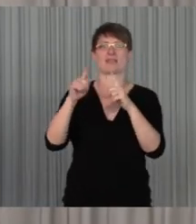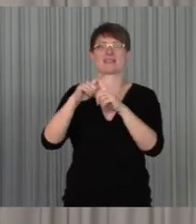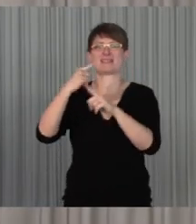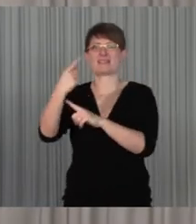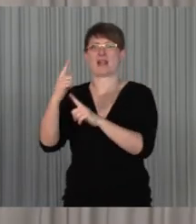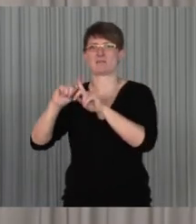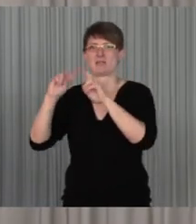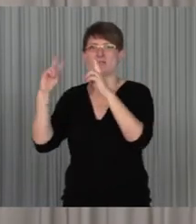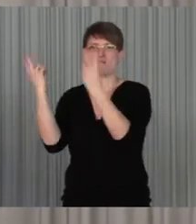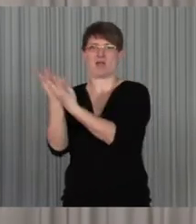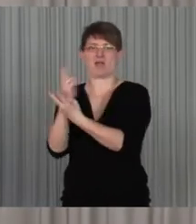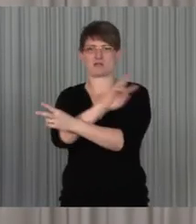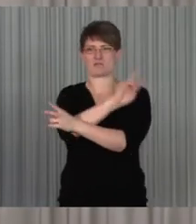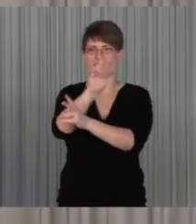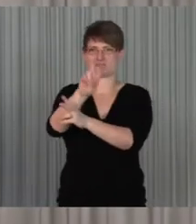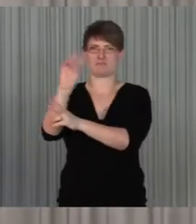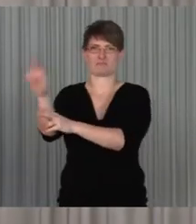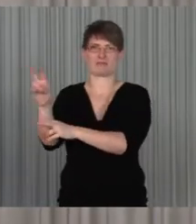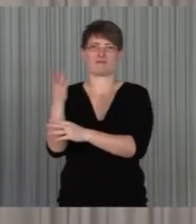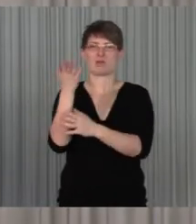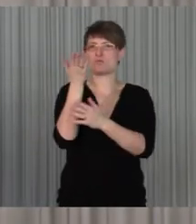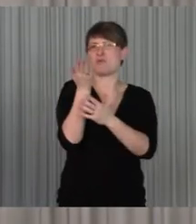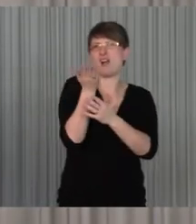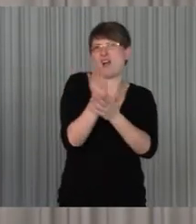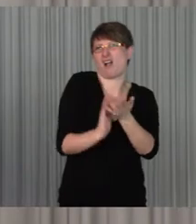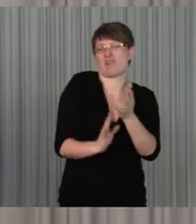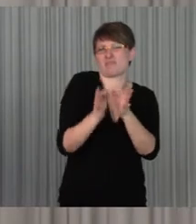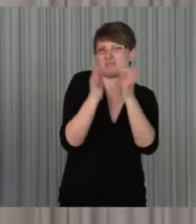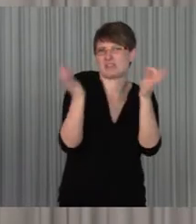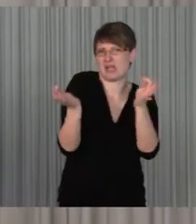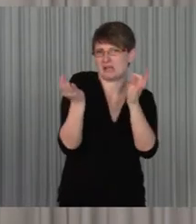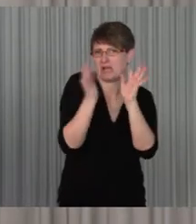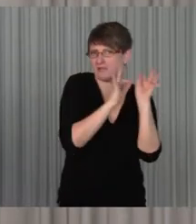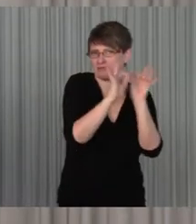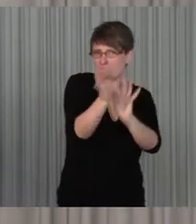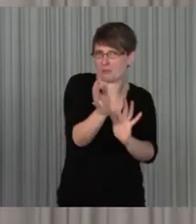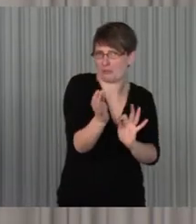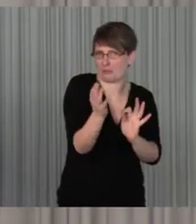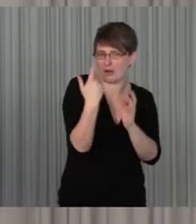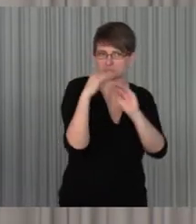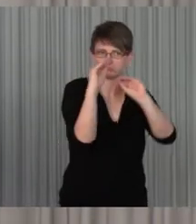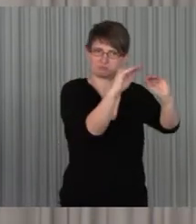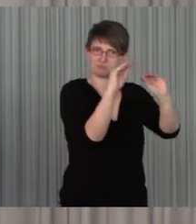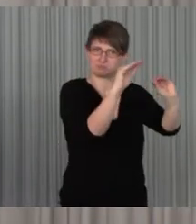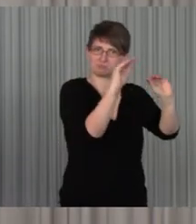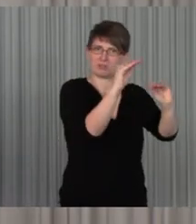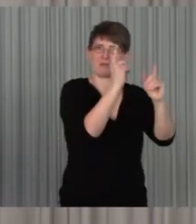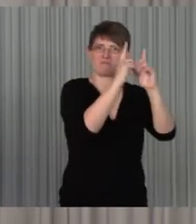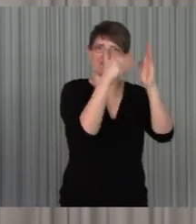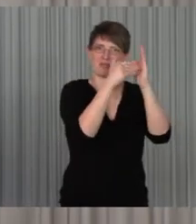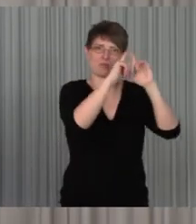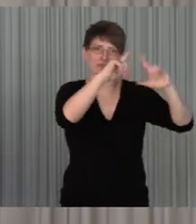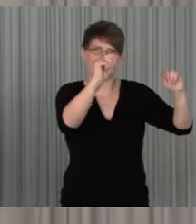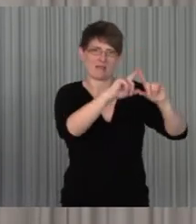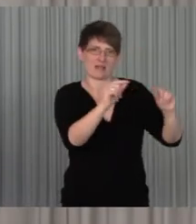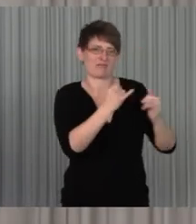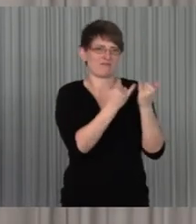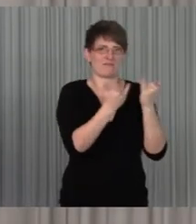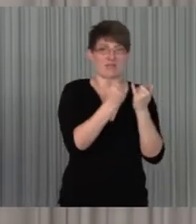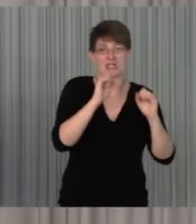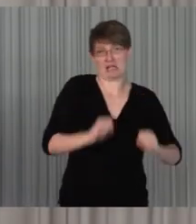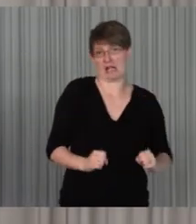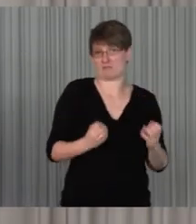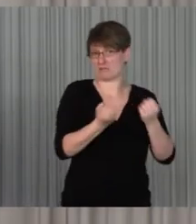für einen halben Tag quasi in der Einflugung gehen, so ein bisschen quasi über Behinderungsbilder, Schülernoptationen, die eventuell